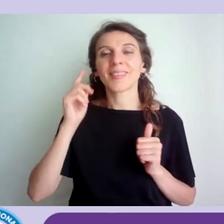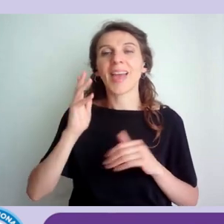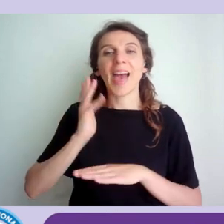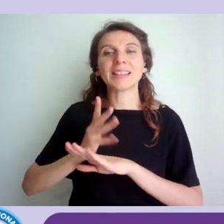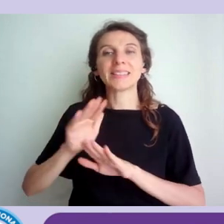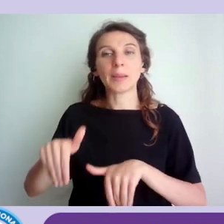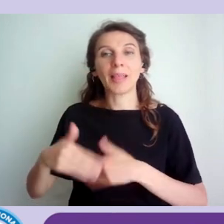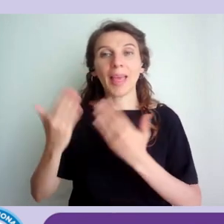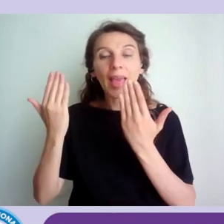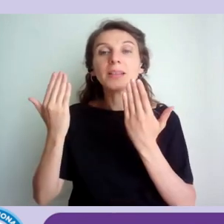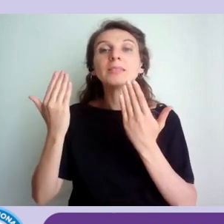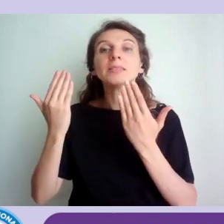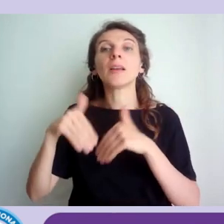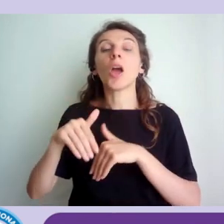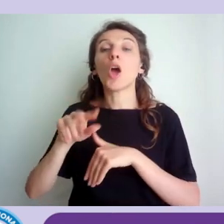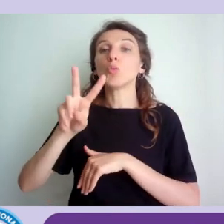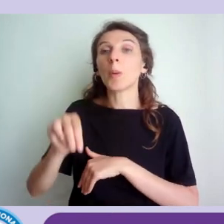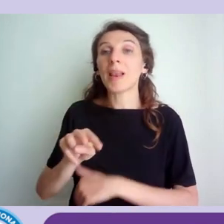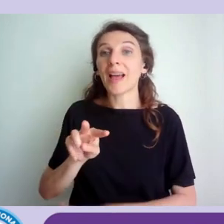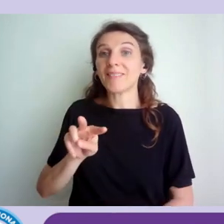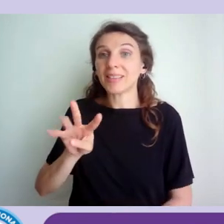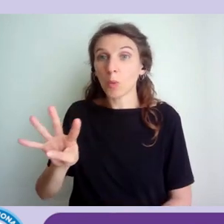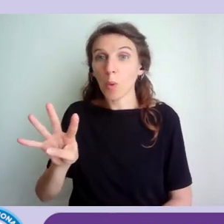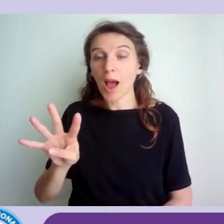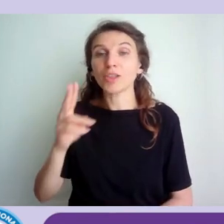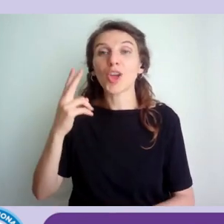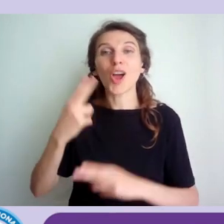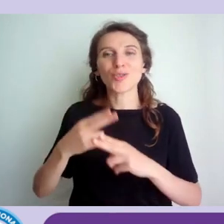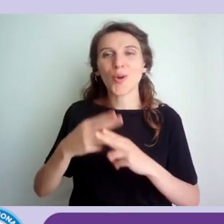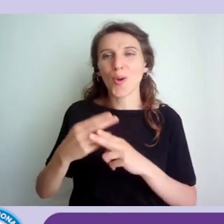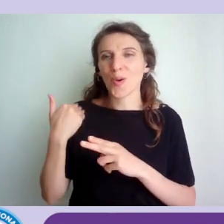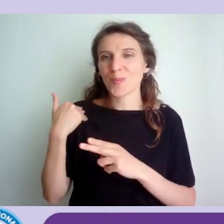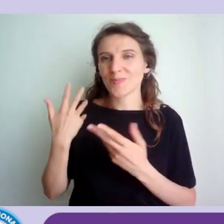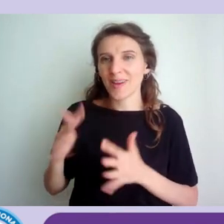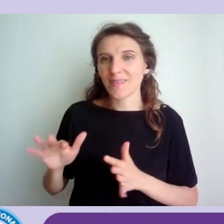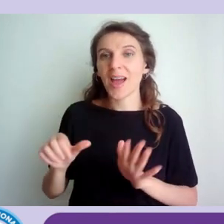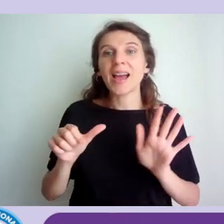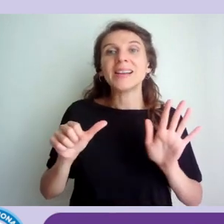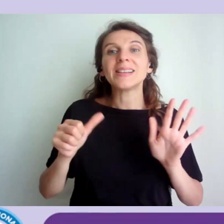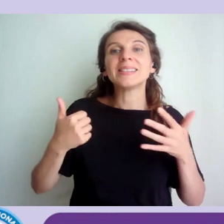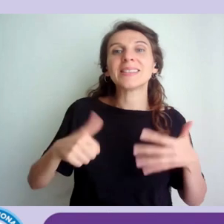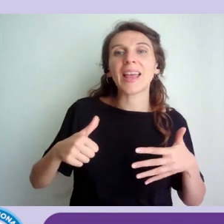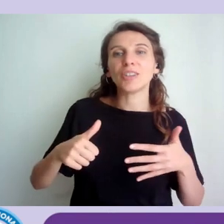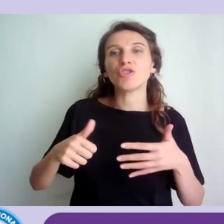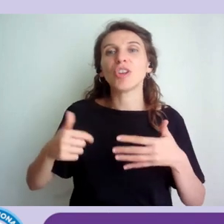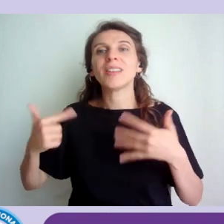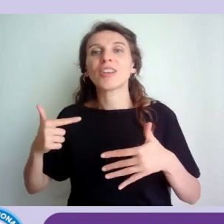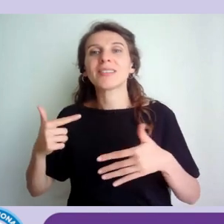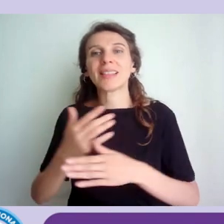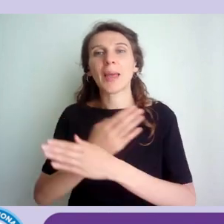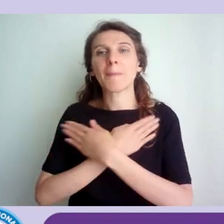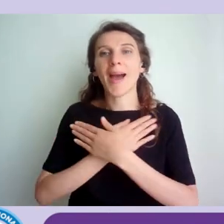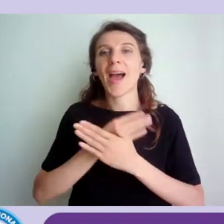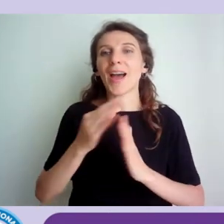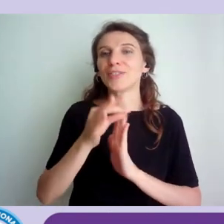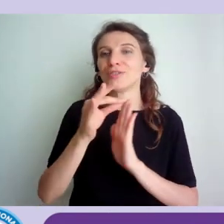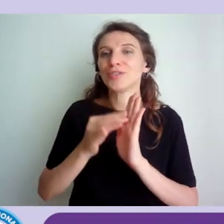che si è tenuto a Roma il 16 e il 17 maggio eh ha avuto